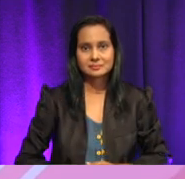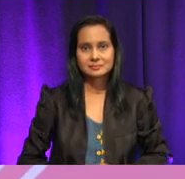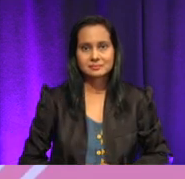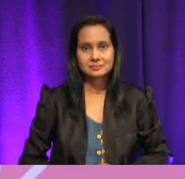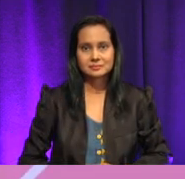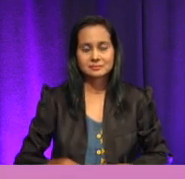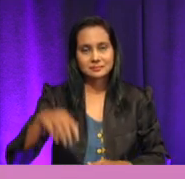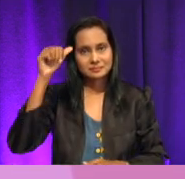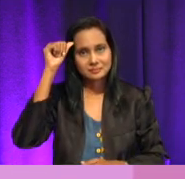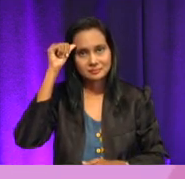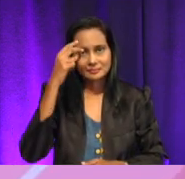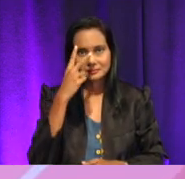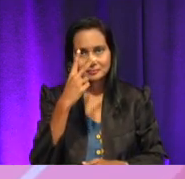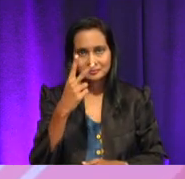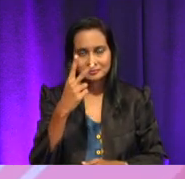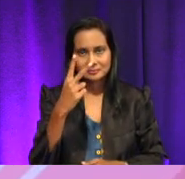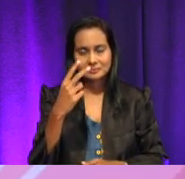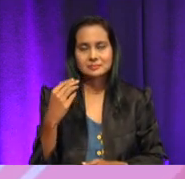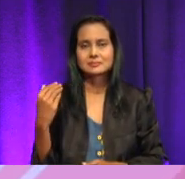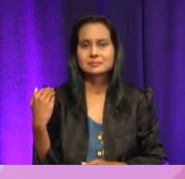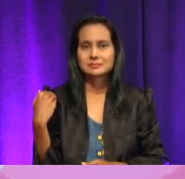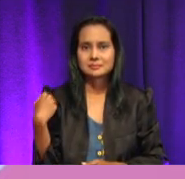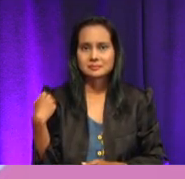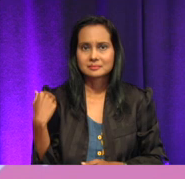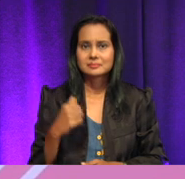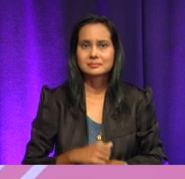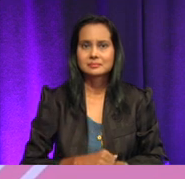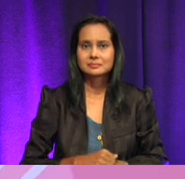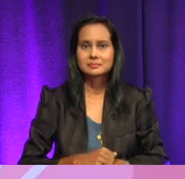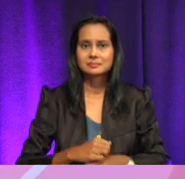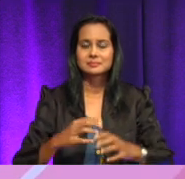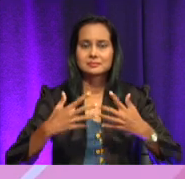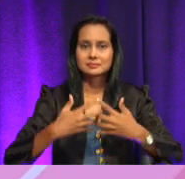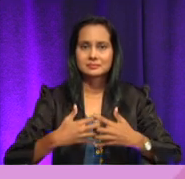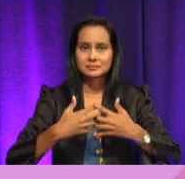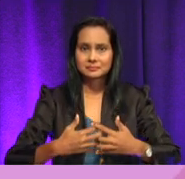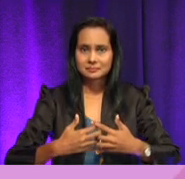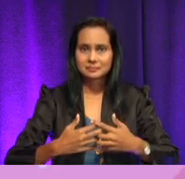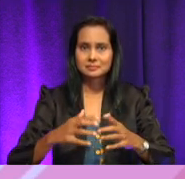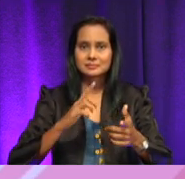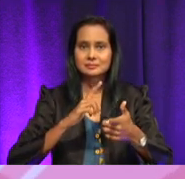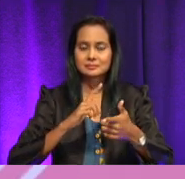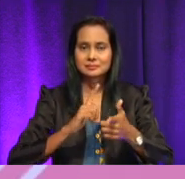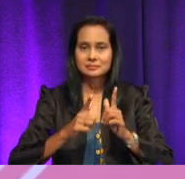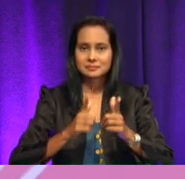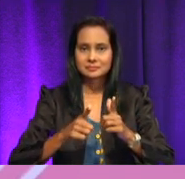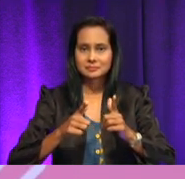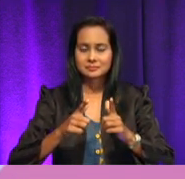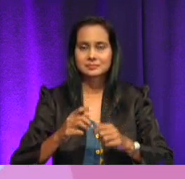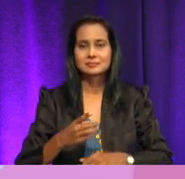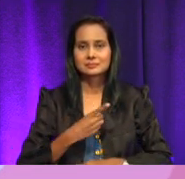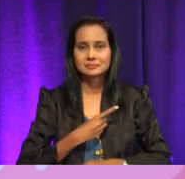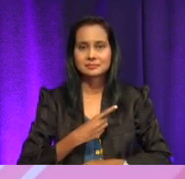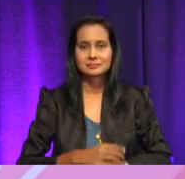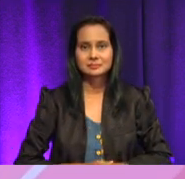Amran melihat ada mesin mencuci pakaian dan mesin penggeram pakaian di Kedai Dobi Layan Diri itu. Mesin